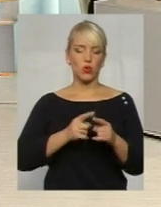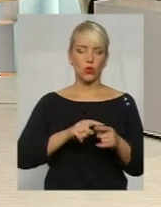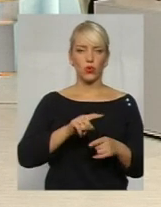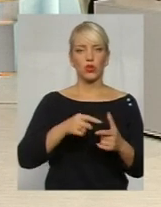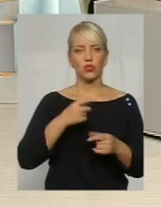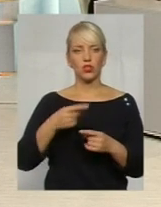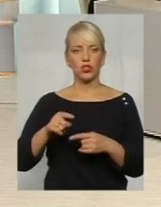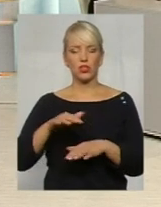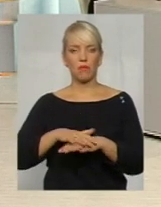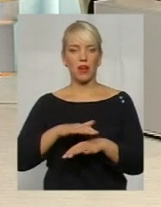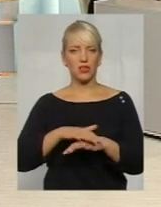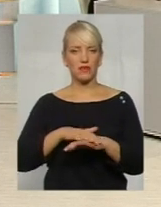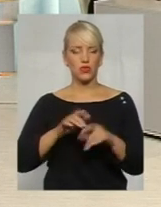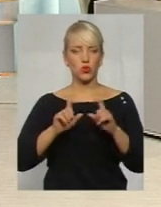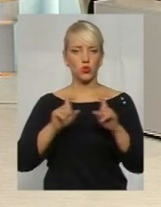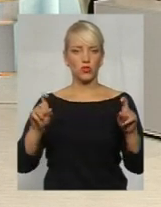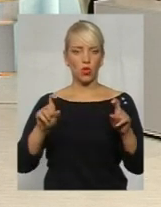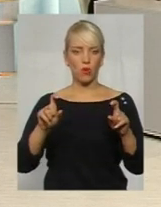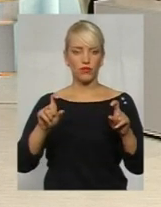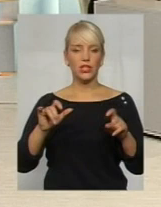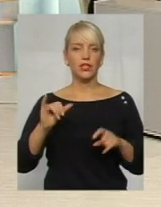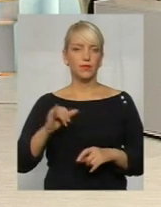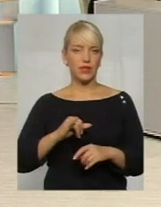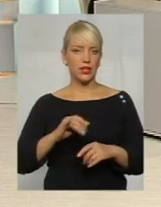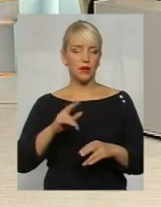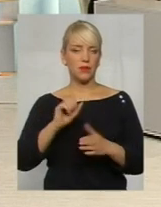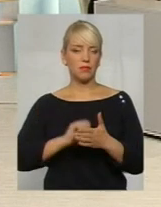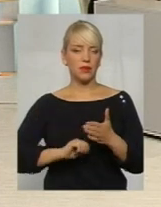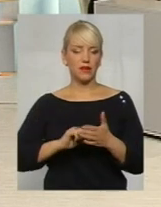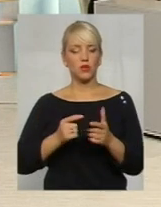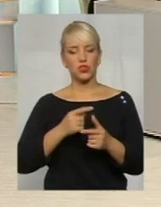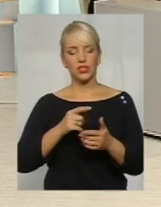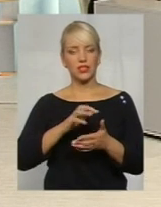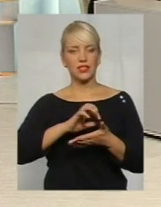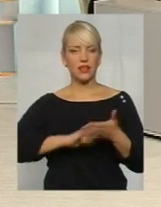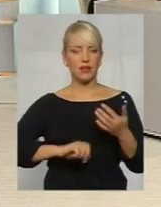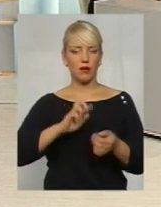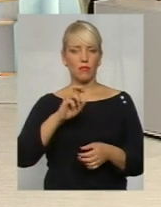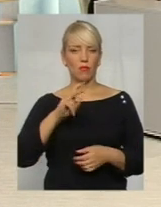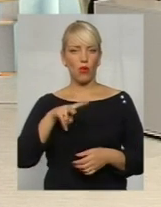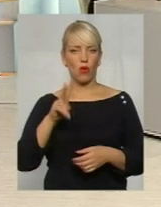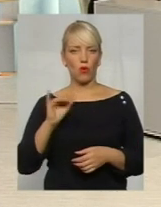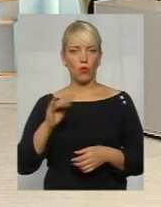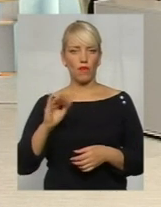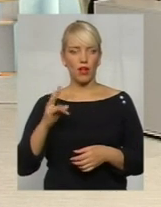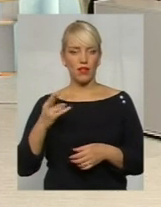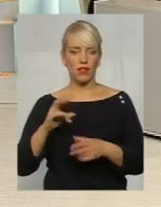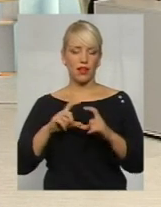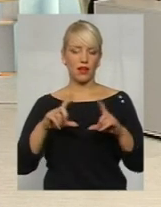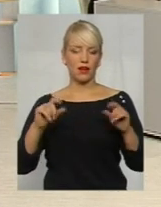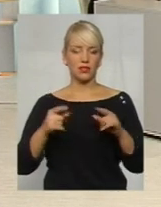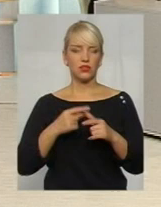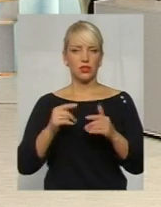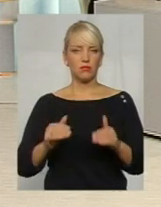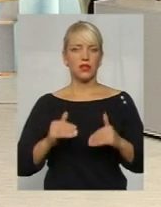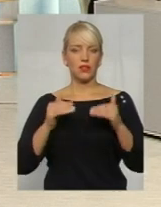банківської установи і під приводом чи зняття блокування карти, чи підняття ліміту